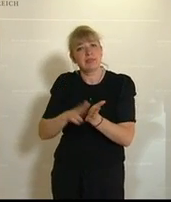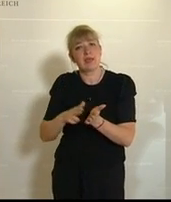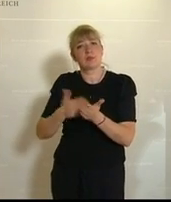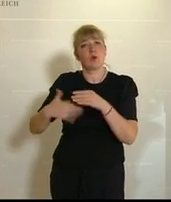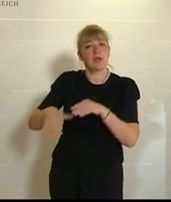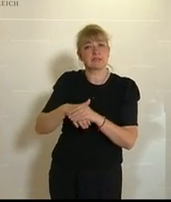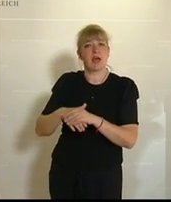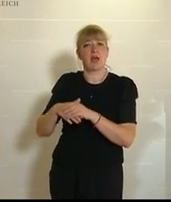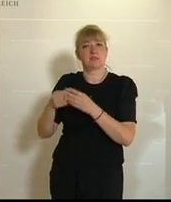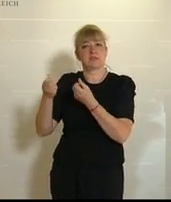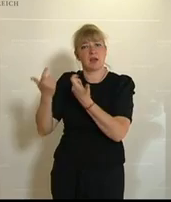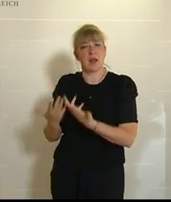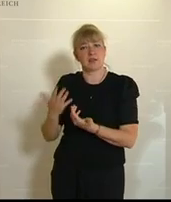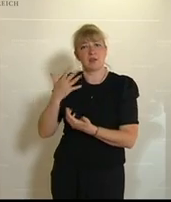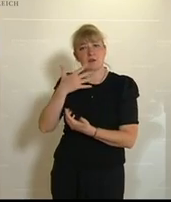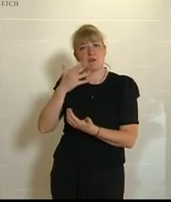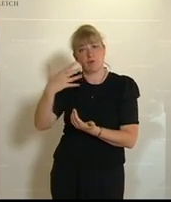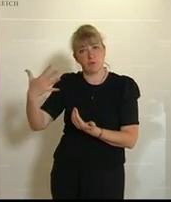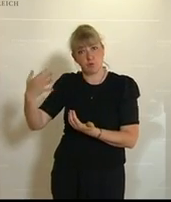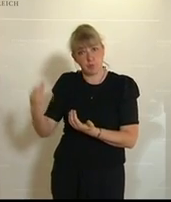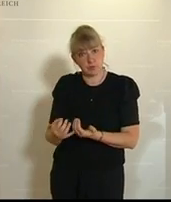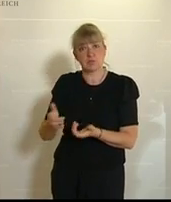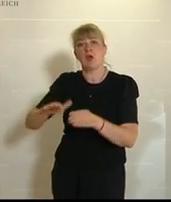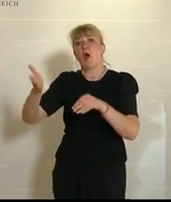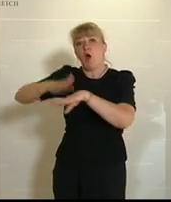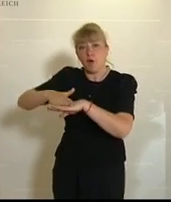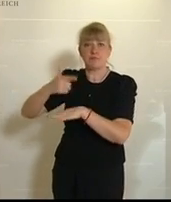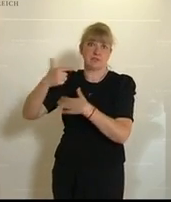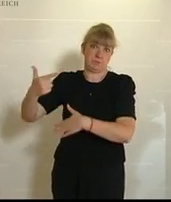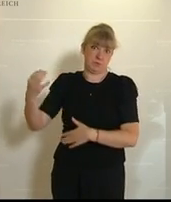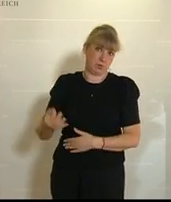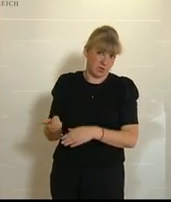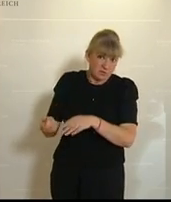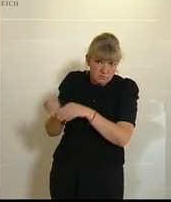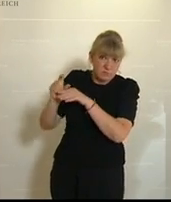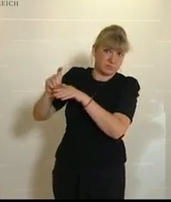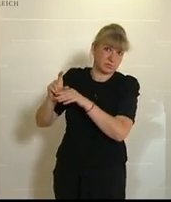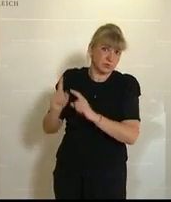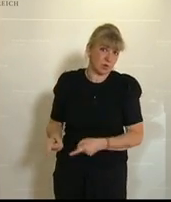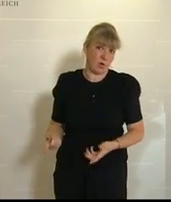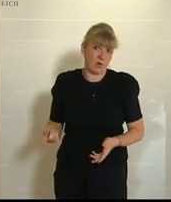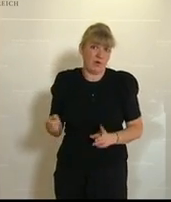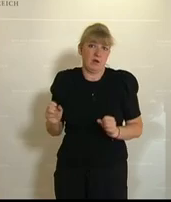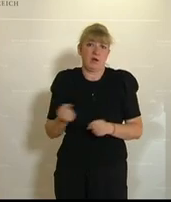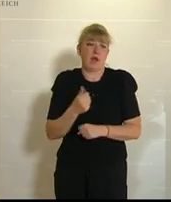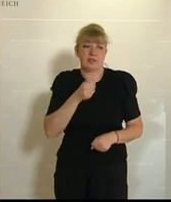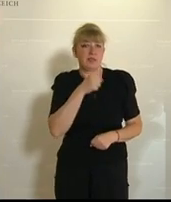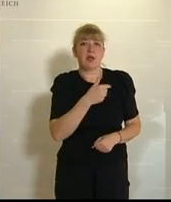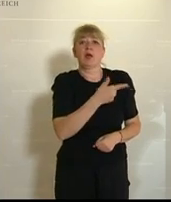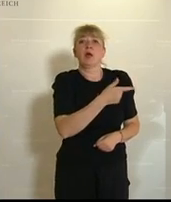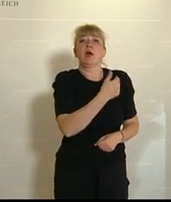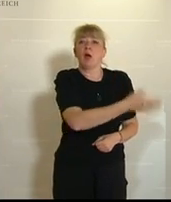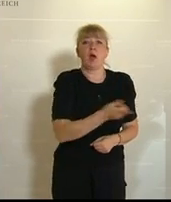Arbeitslosengeld von 55 Prozent eben auf 70 Prozent erhöht wird. Also man kann hier nicht das eine gegen das andere ausspielen.